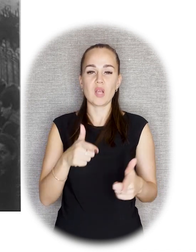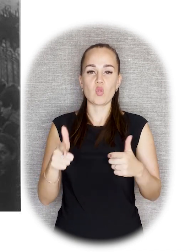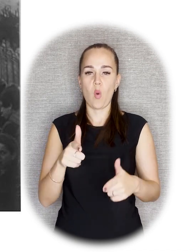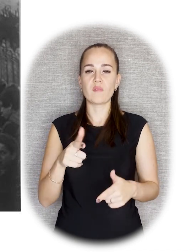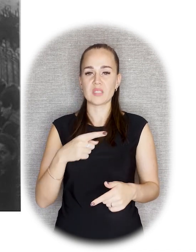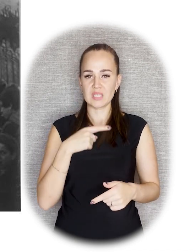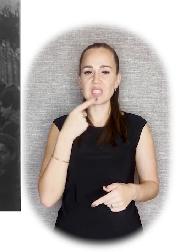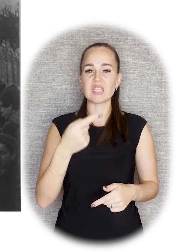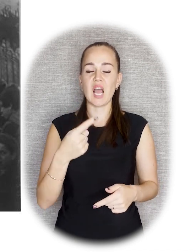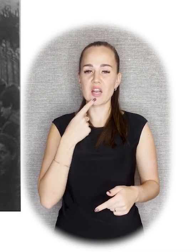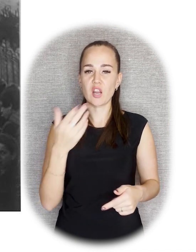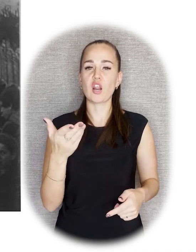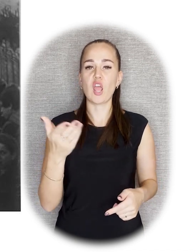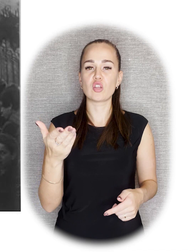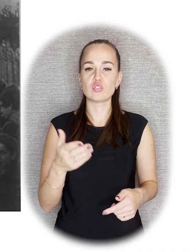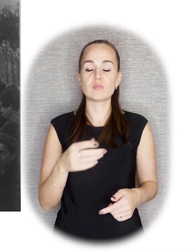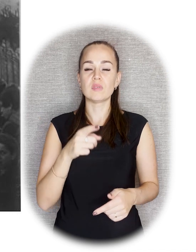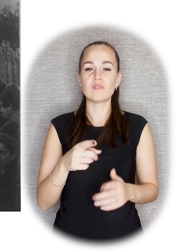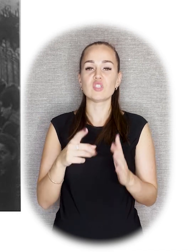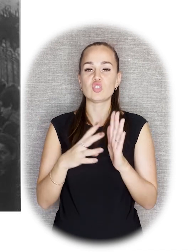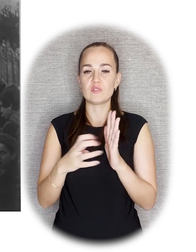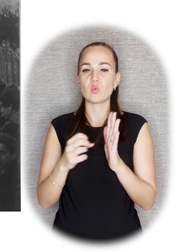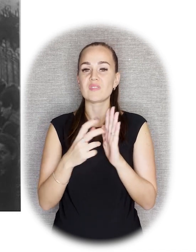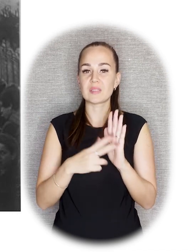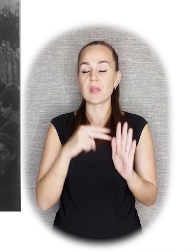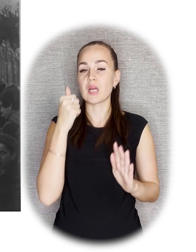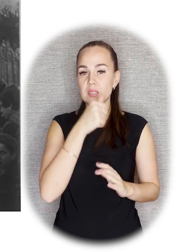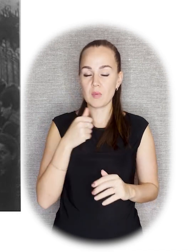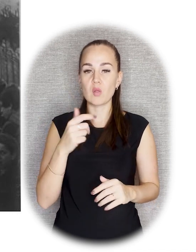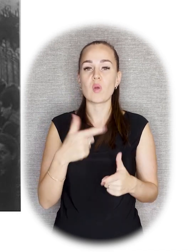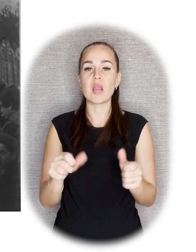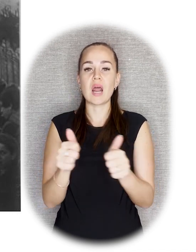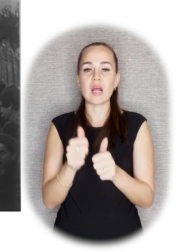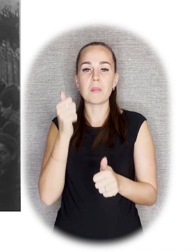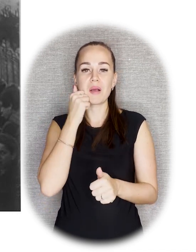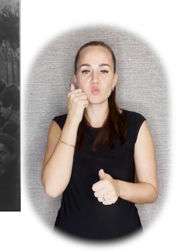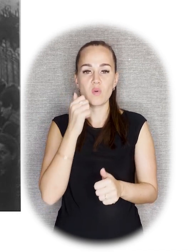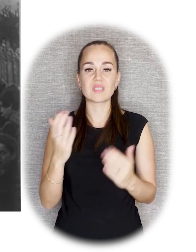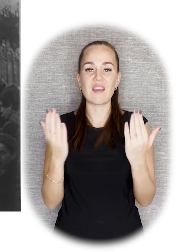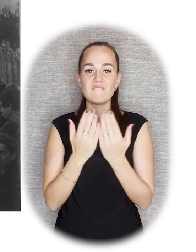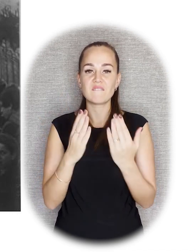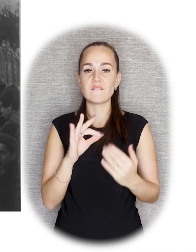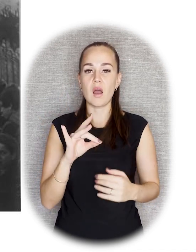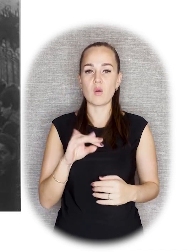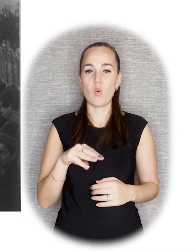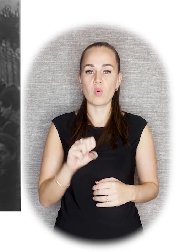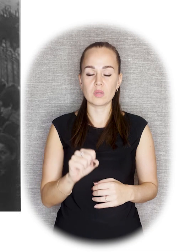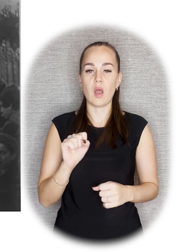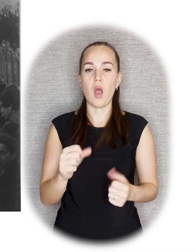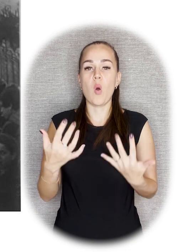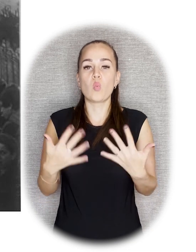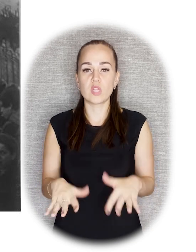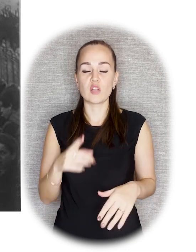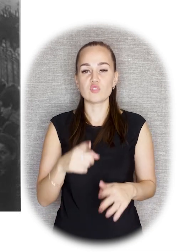памятник был установлен в 1919 году в марте у московских ворот, а утрачен в